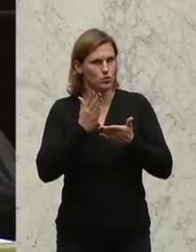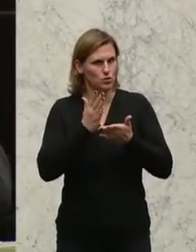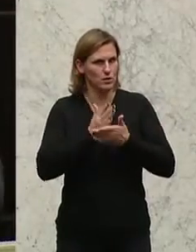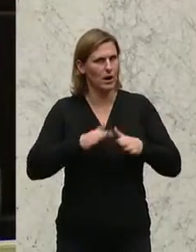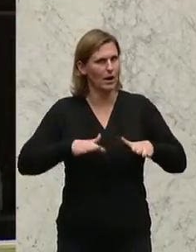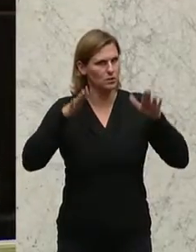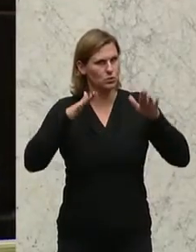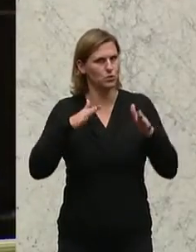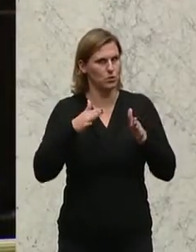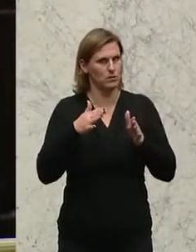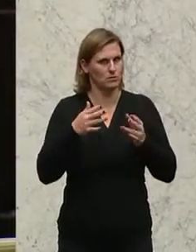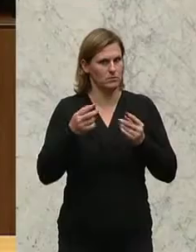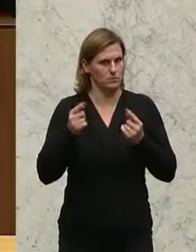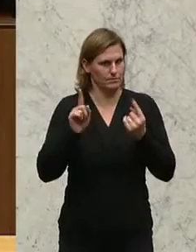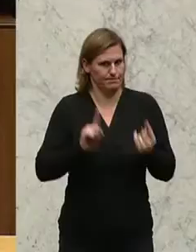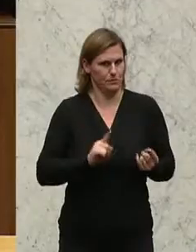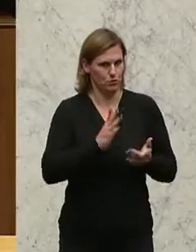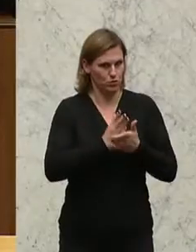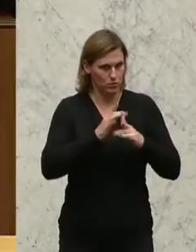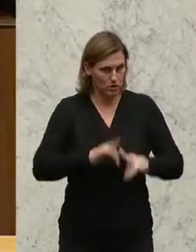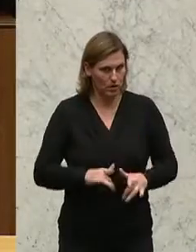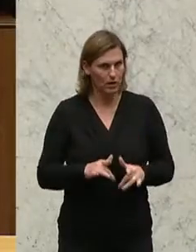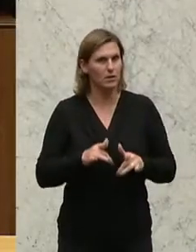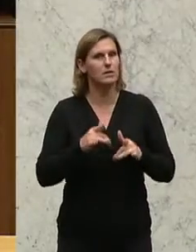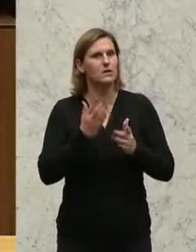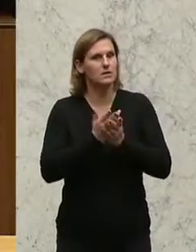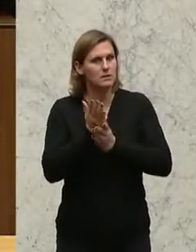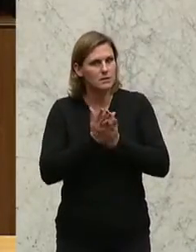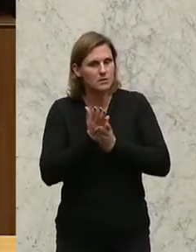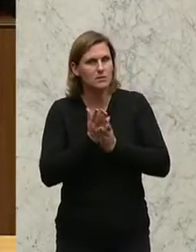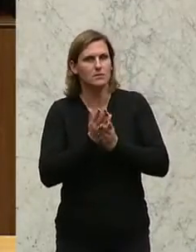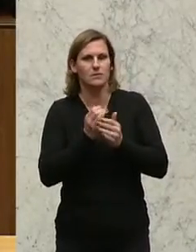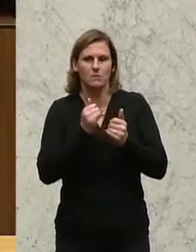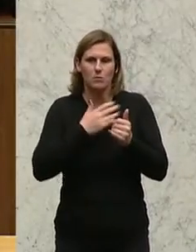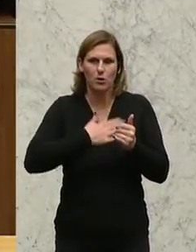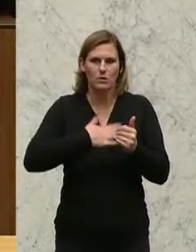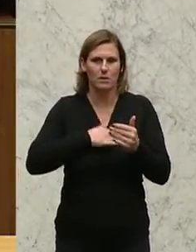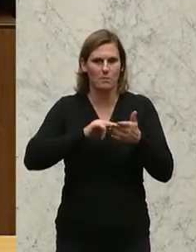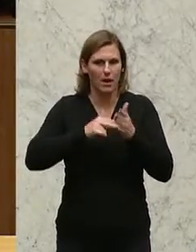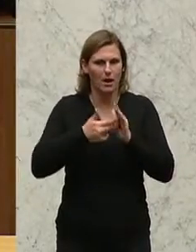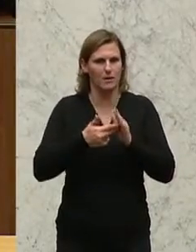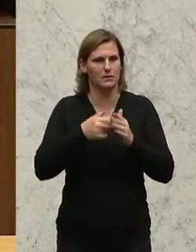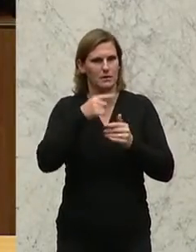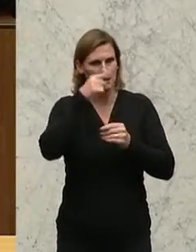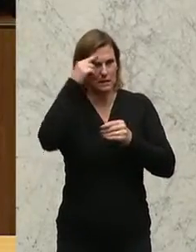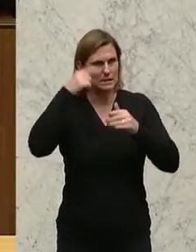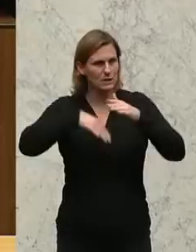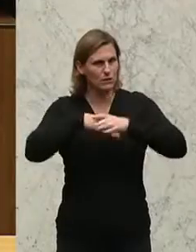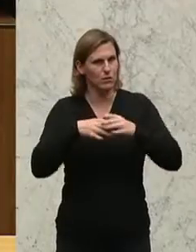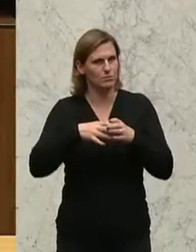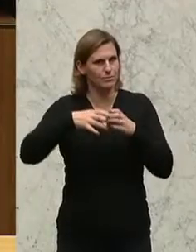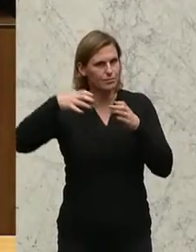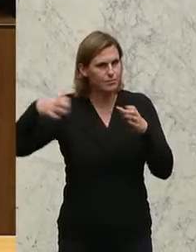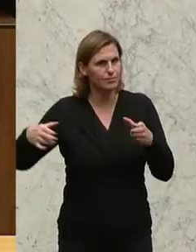Sie ja. Und dementsprechend wollten wir hier eine sinnvolle Ausweitung des Freiwilligen Sozialen Jahres, weil wir leider merken, dass wir das vor einem Jahr